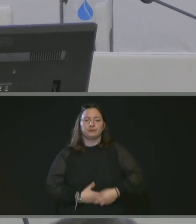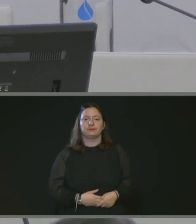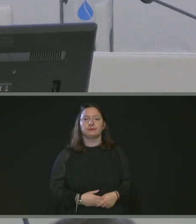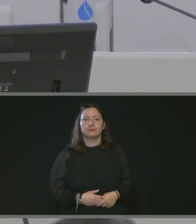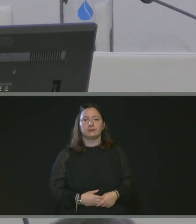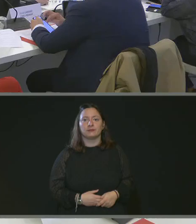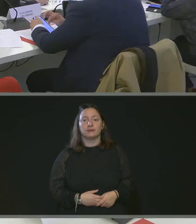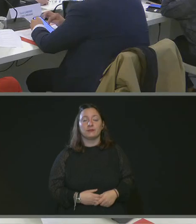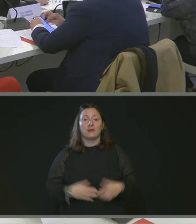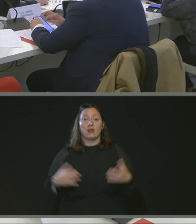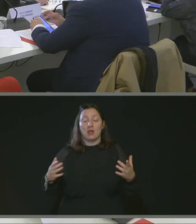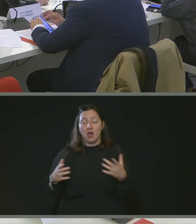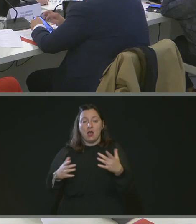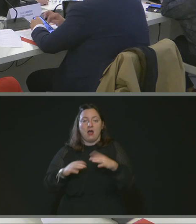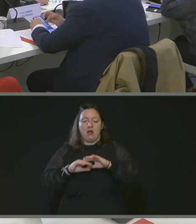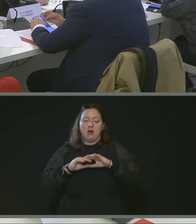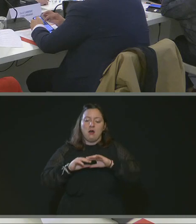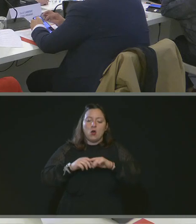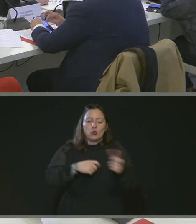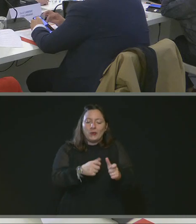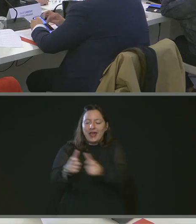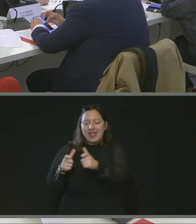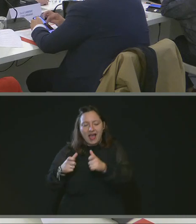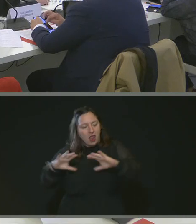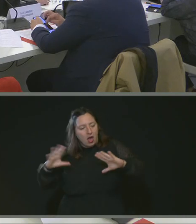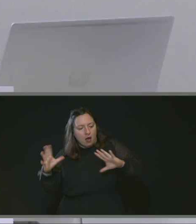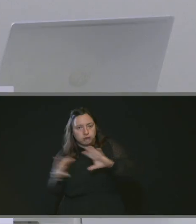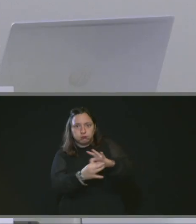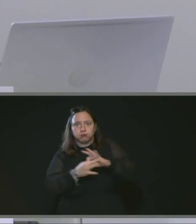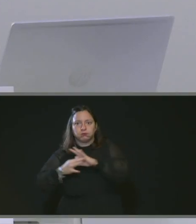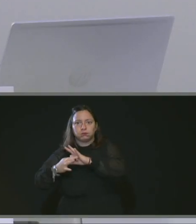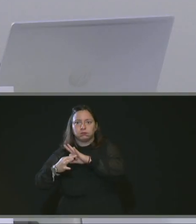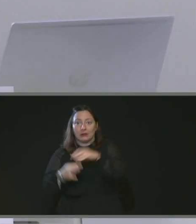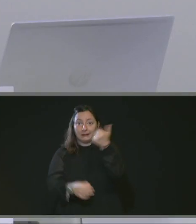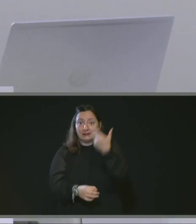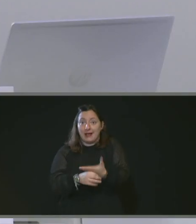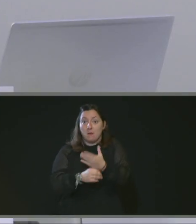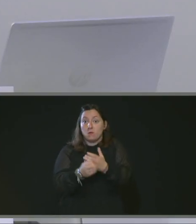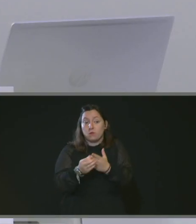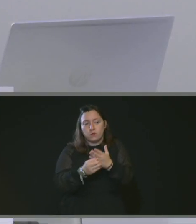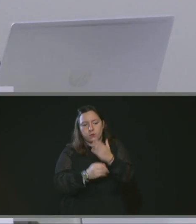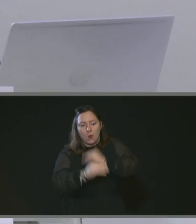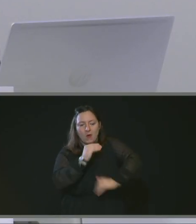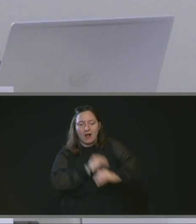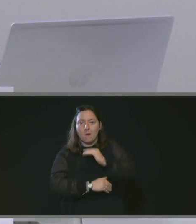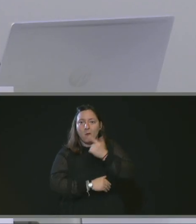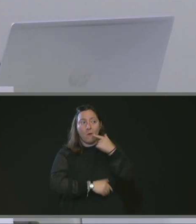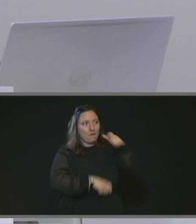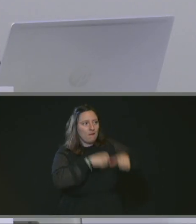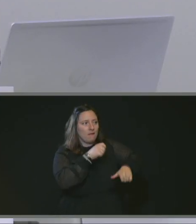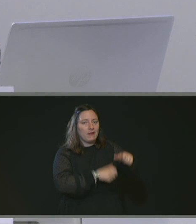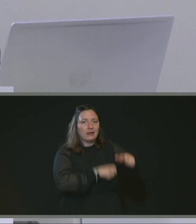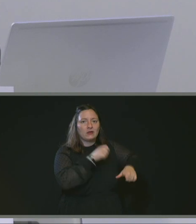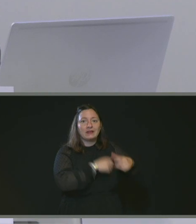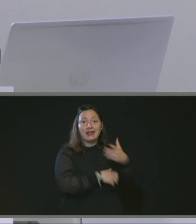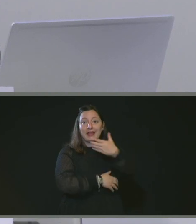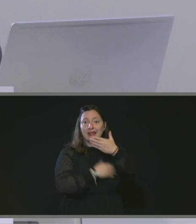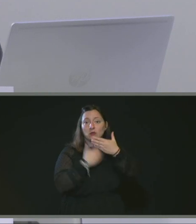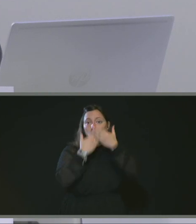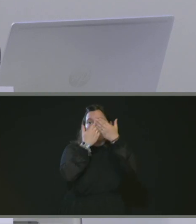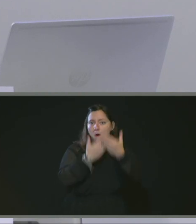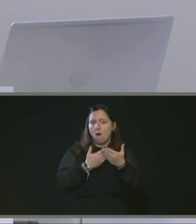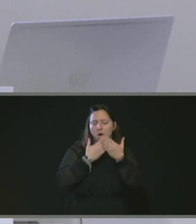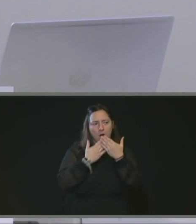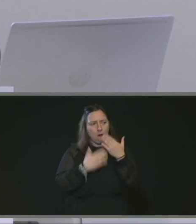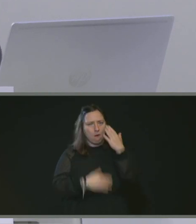Les entrepreneuriales, effectivement, le dispositif des entrepreneuriales est un programme qui permet aux étudiants participants d'appréhender la construction